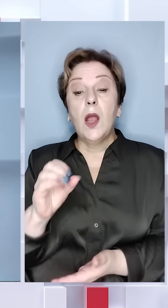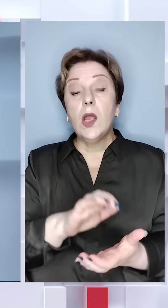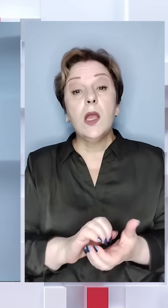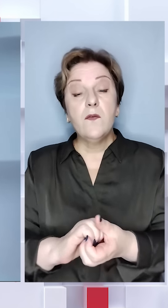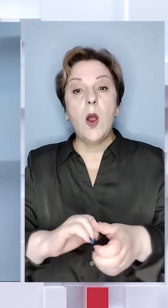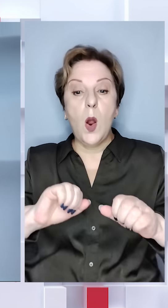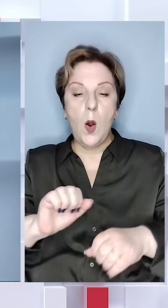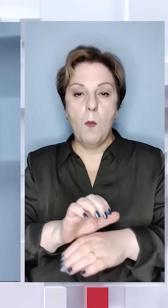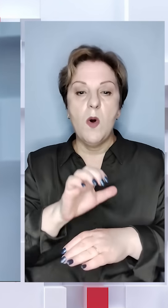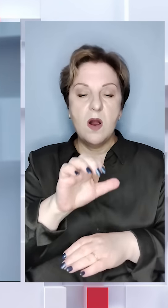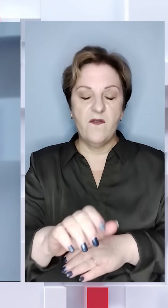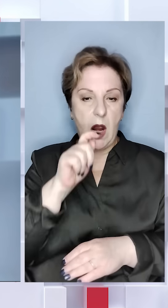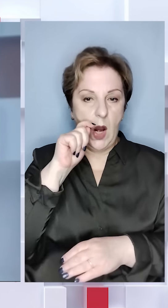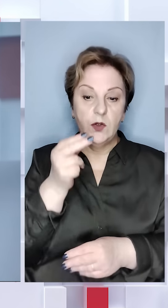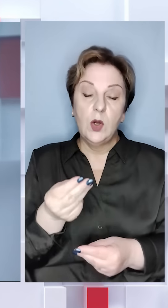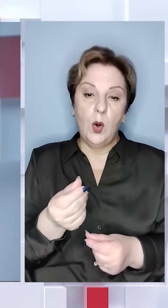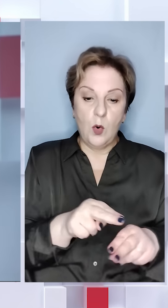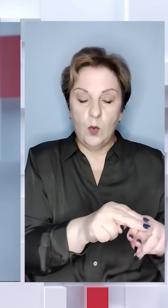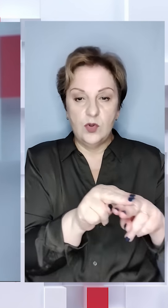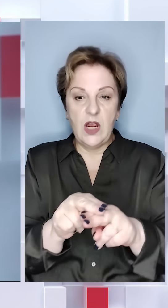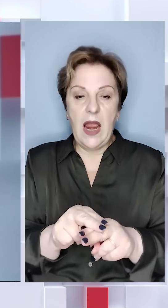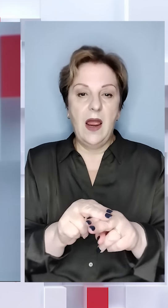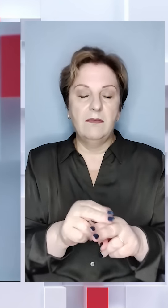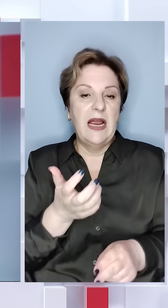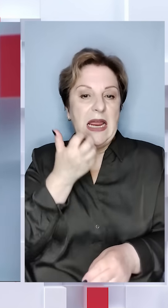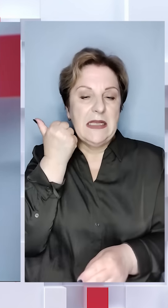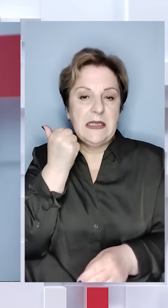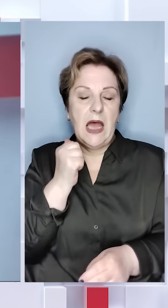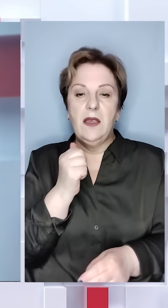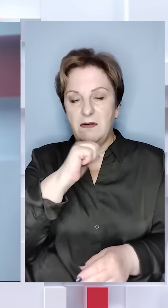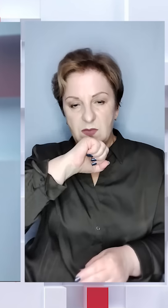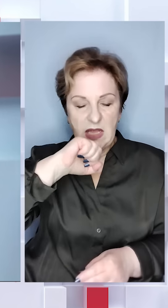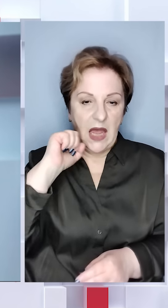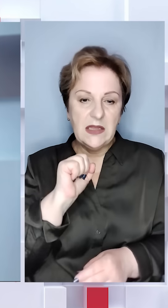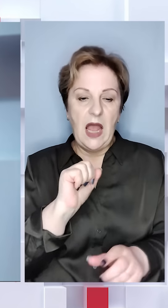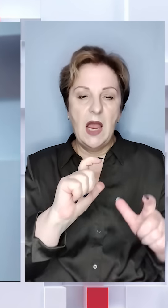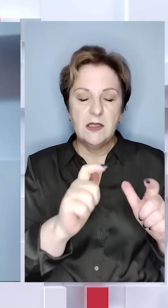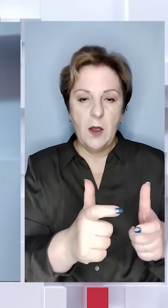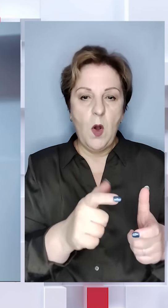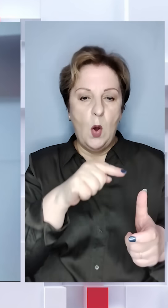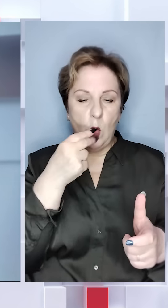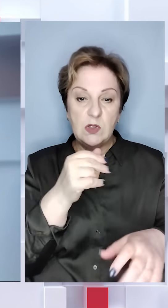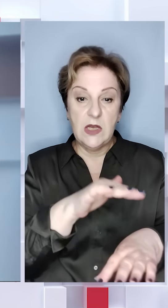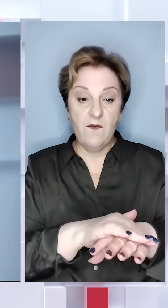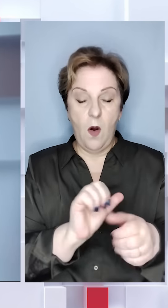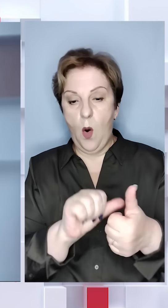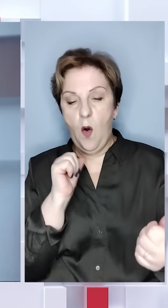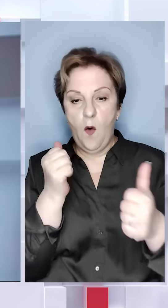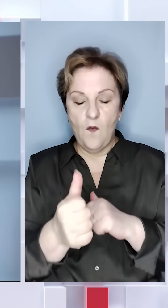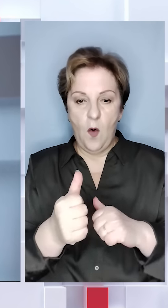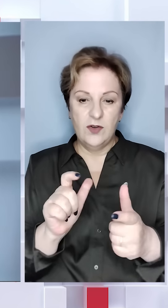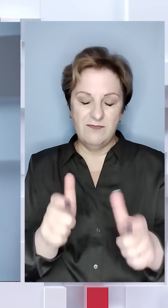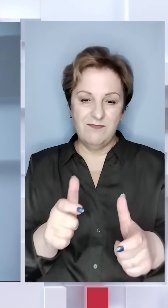Євросоюз може відправити Україні гроші, зароблені завдяки замороженим російським активам в обхід Угорщини.